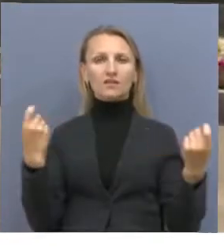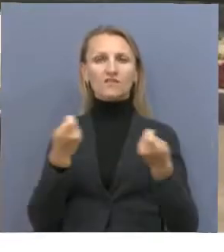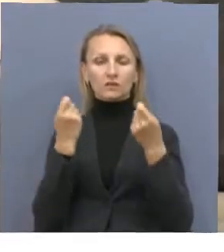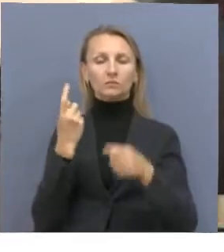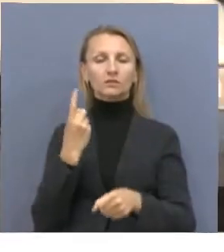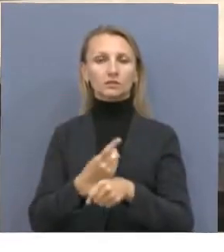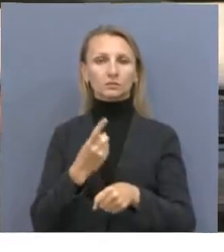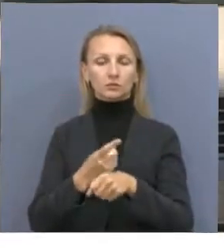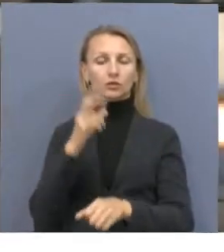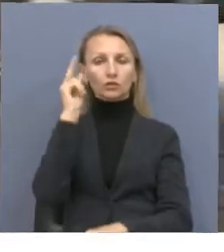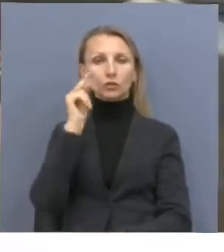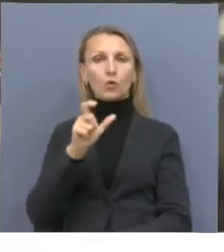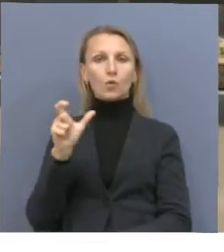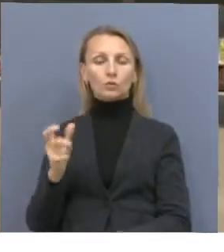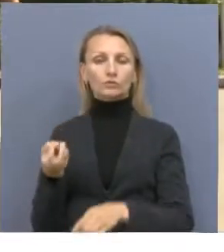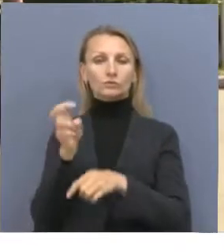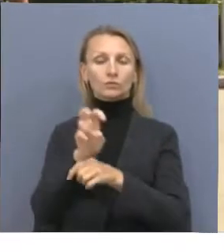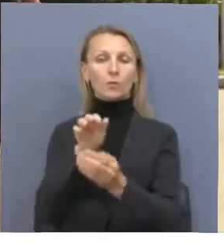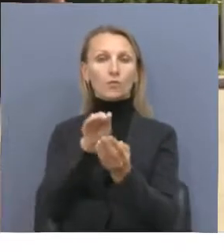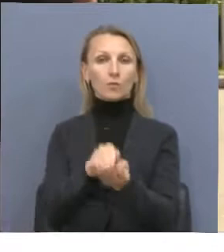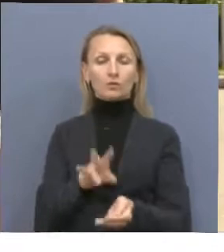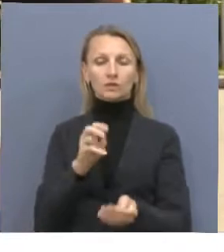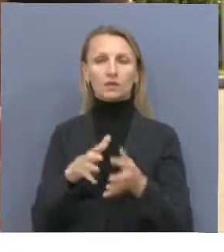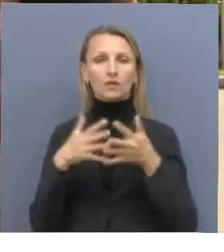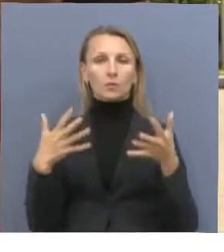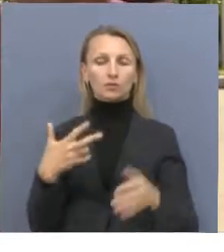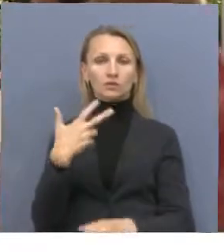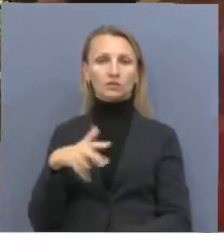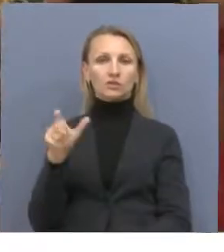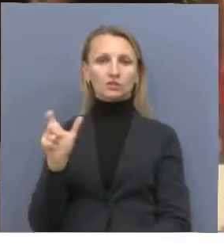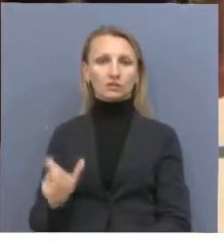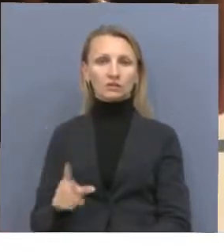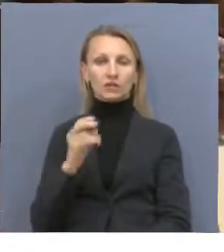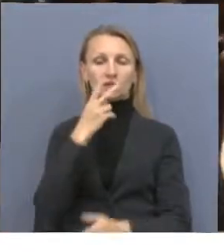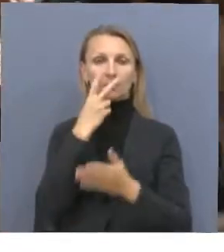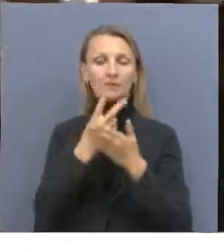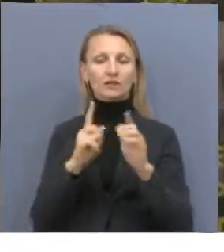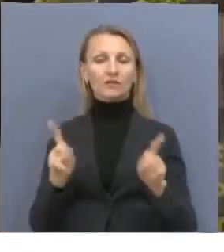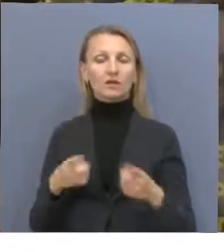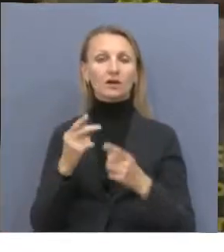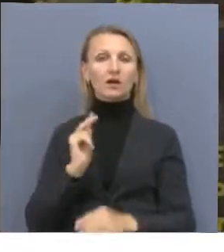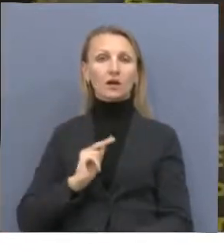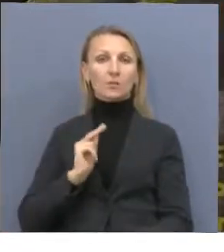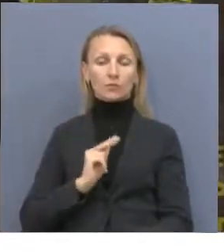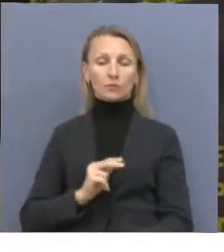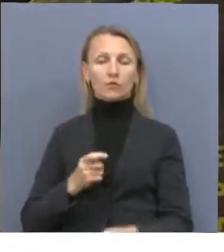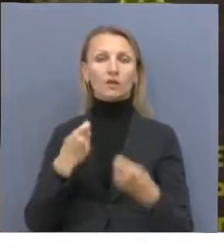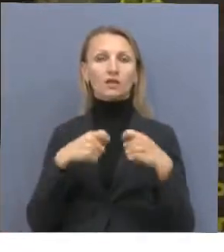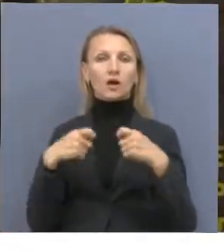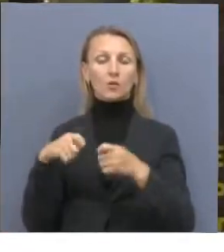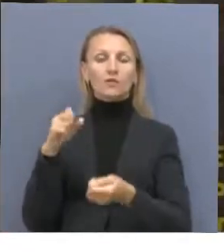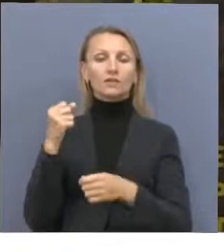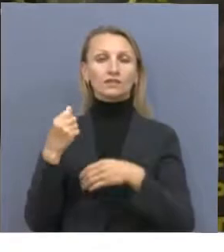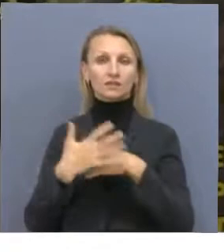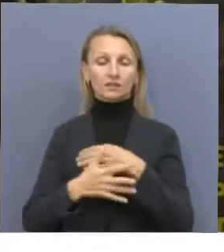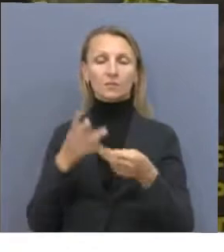Количество людей, собирающихся на похоронах, не должно превышать 30 человек. Несмотря на возобновление работы торговых центров, парикмахерских,